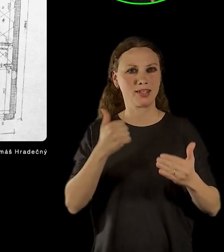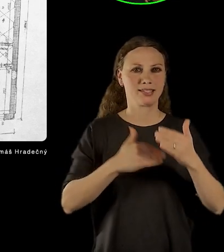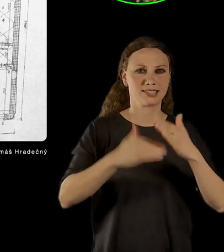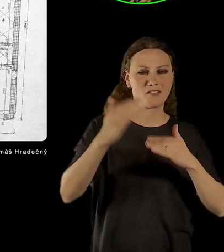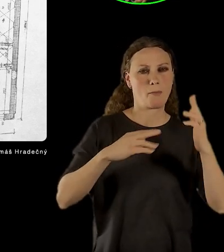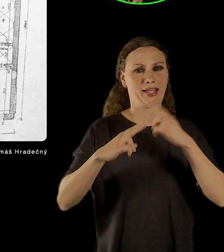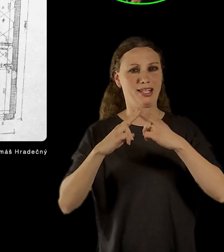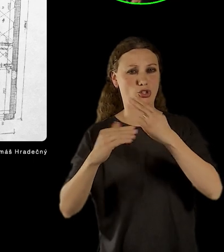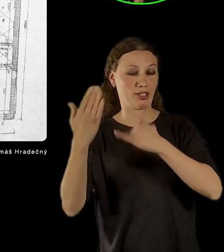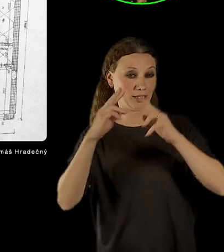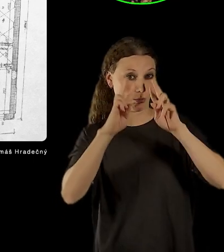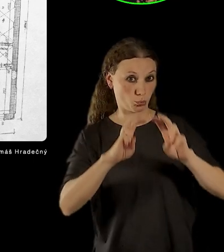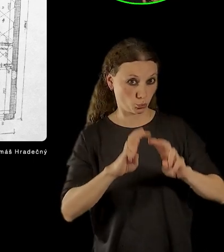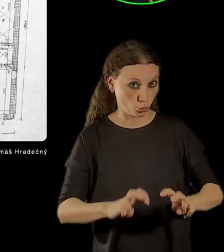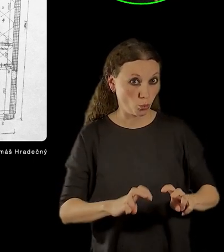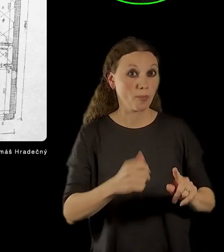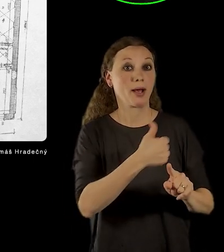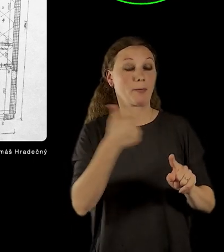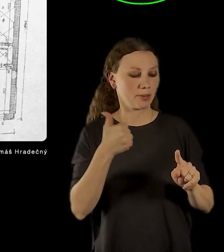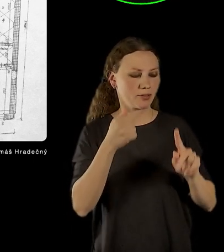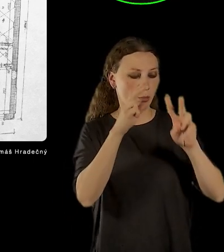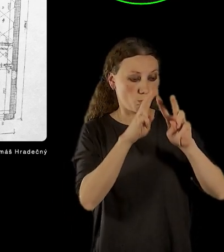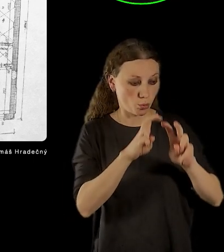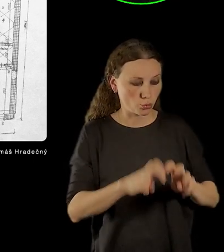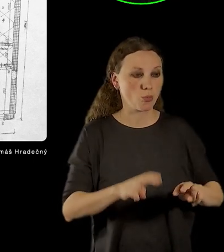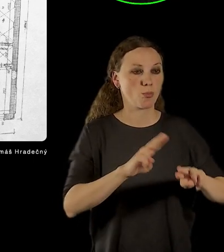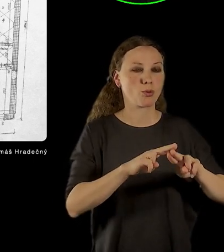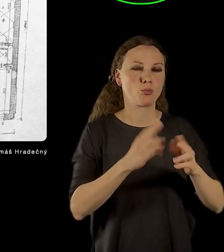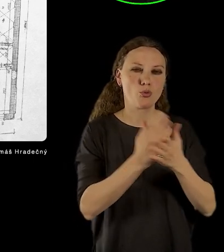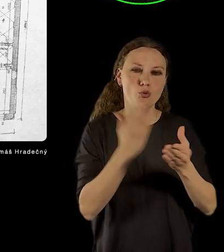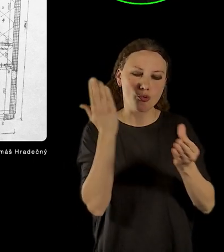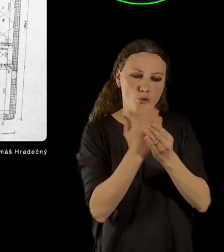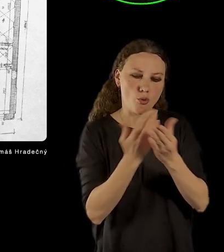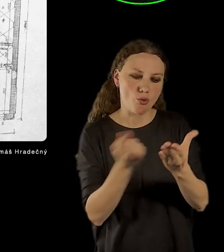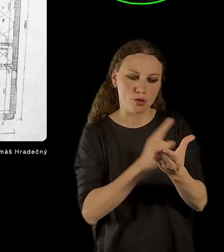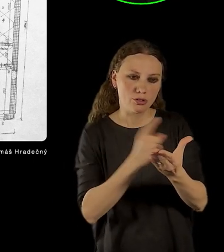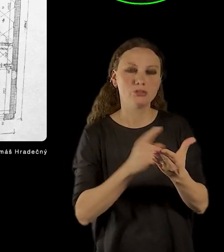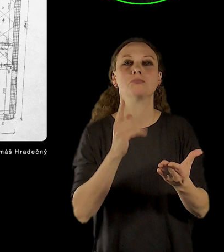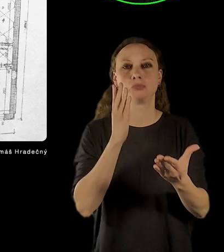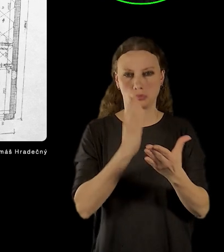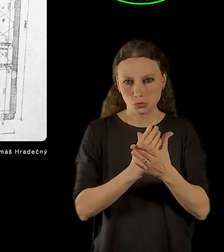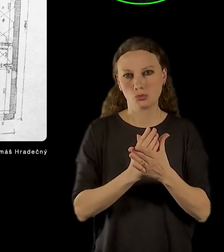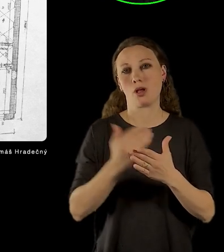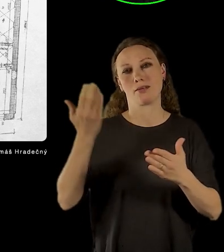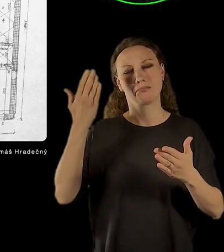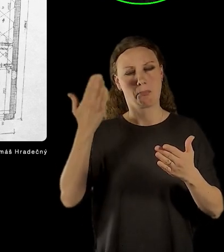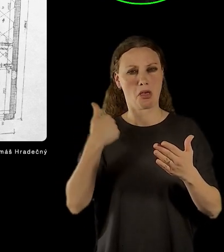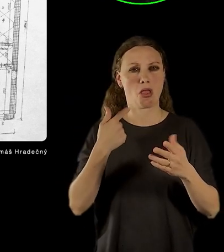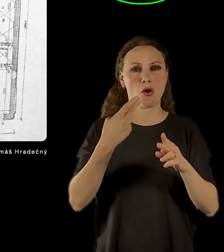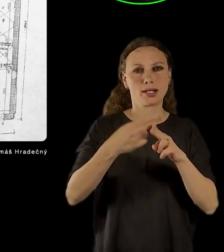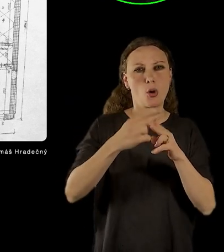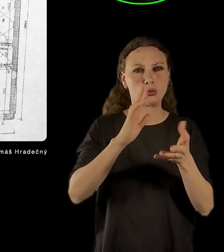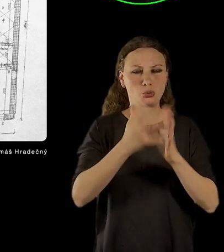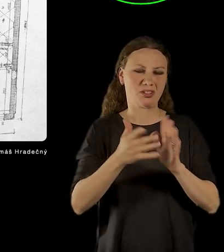který byl podkladem pro projekt a realizaci hlavních rekonstrukčních prací v 70. letech.